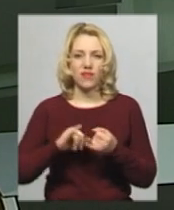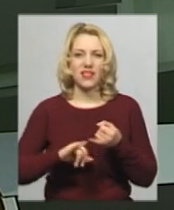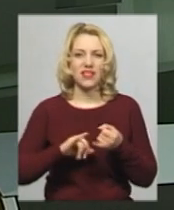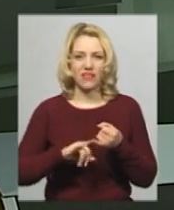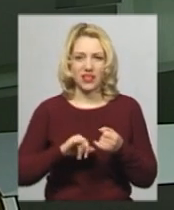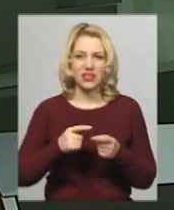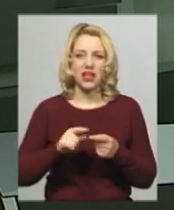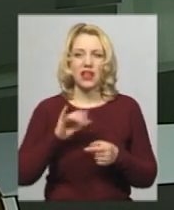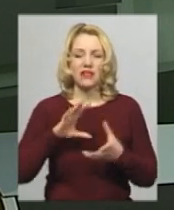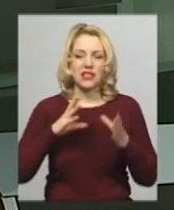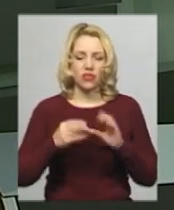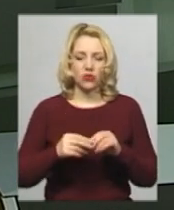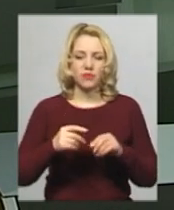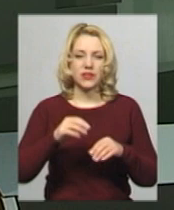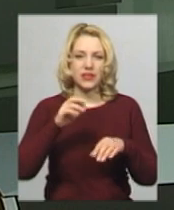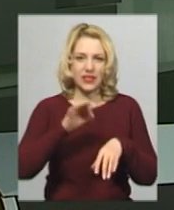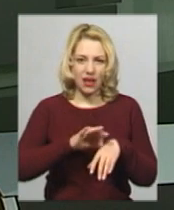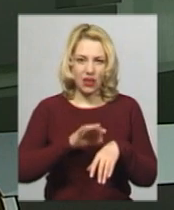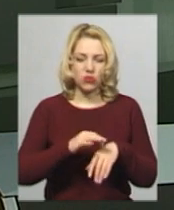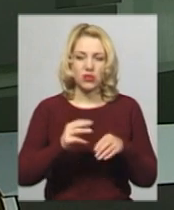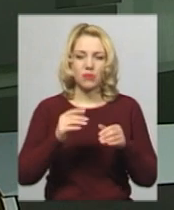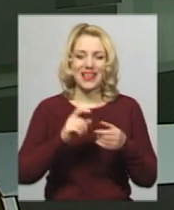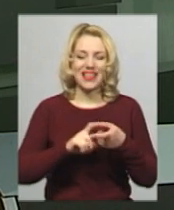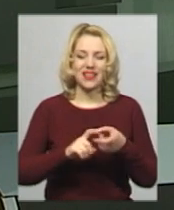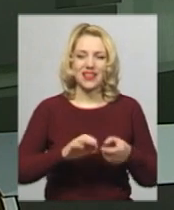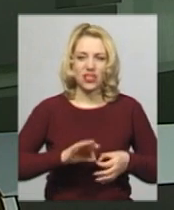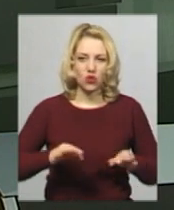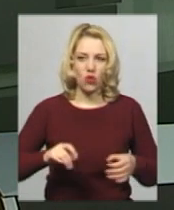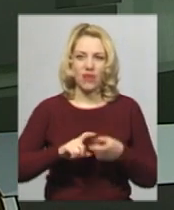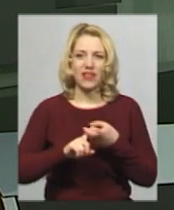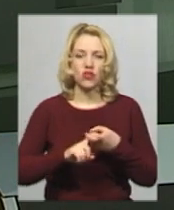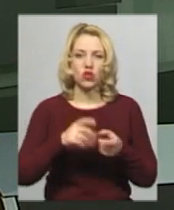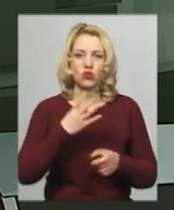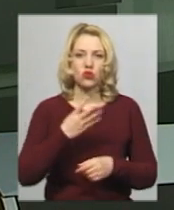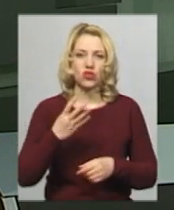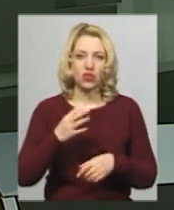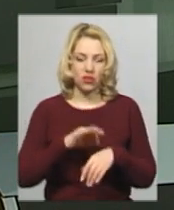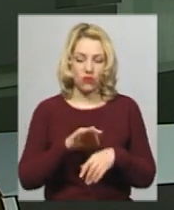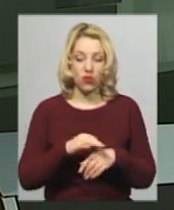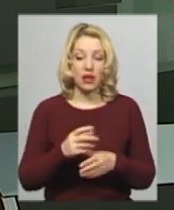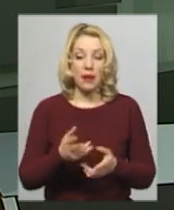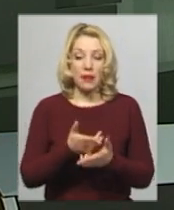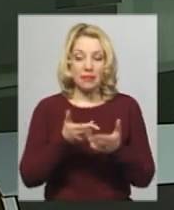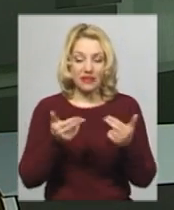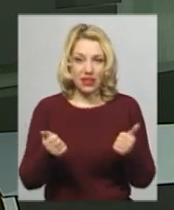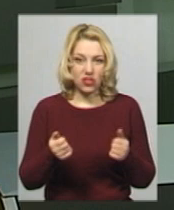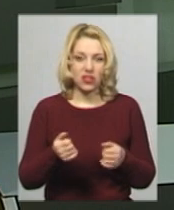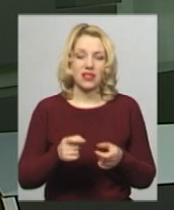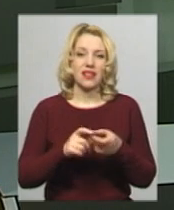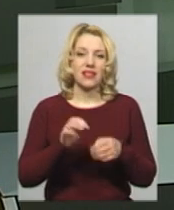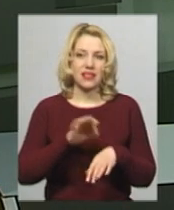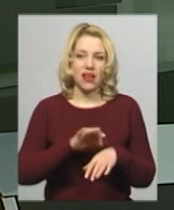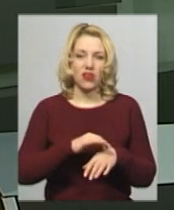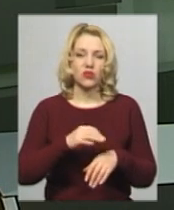діагнозом кишкова інфекція на лікуванні в відділенні перебуває 44 хворих. З них з підтвердженим діагнозом ротовірусна інфекція –